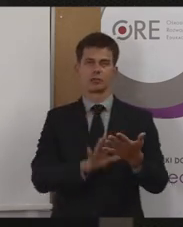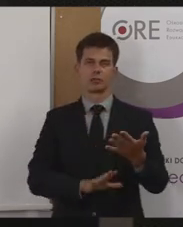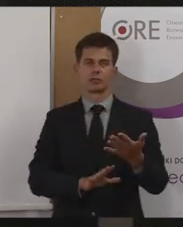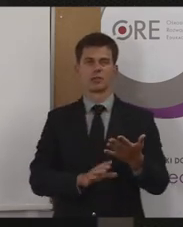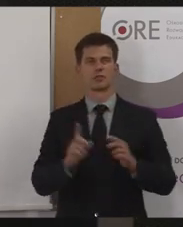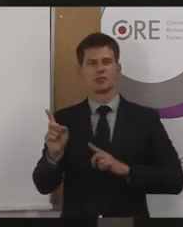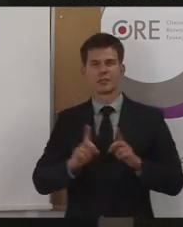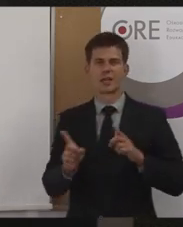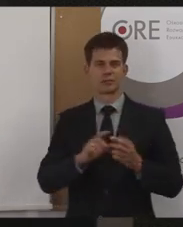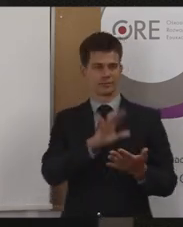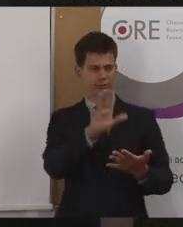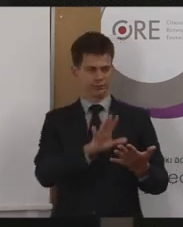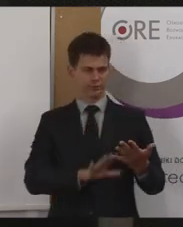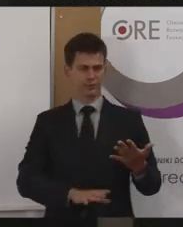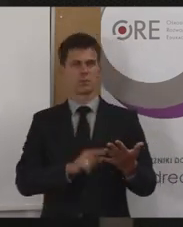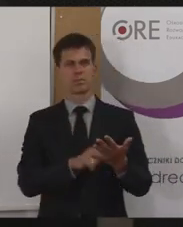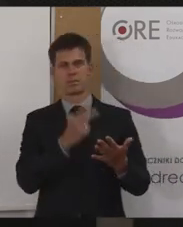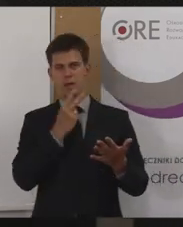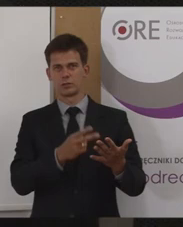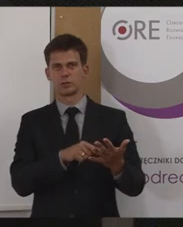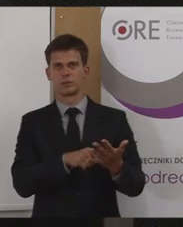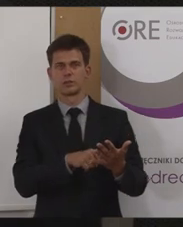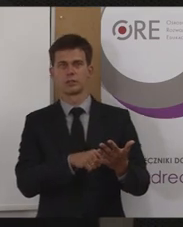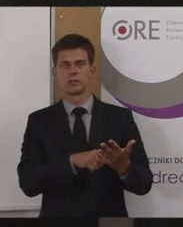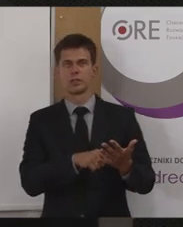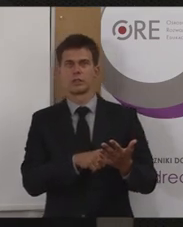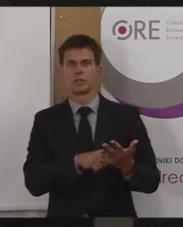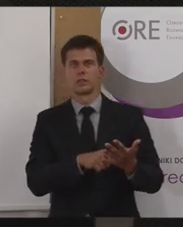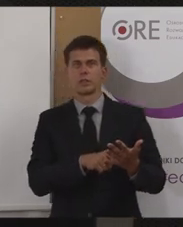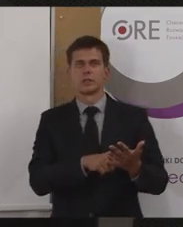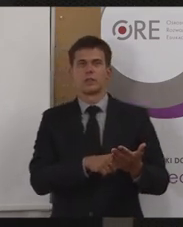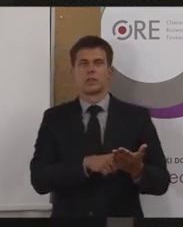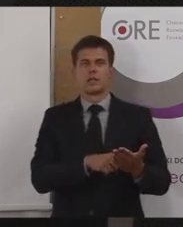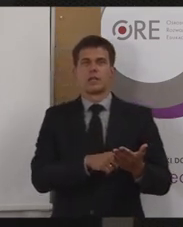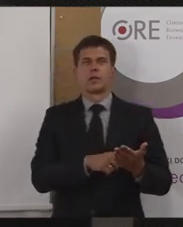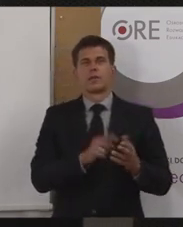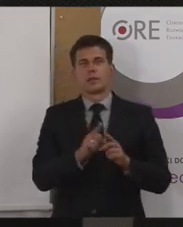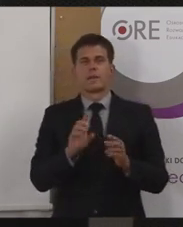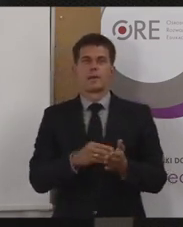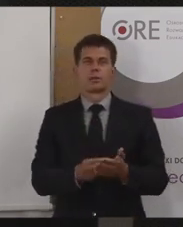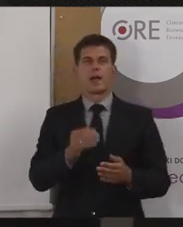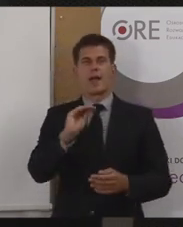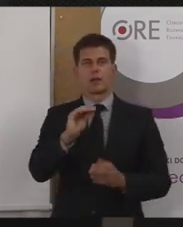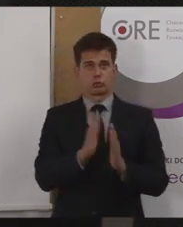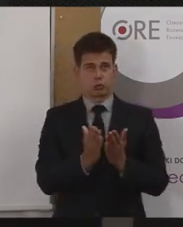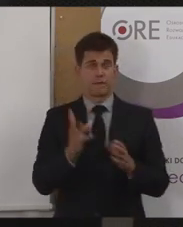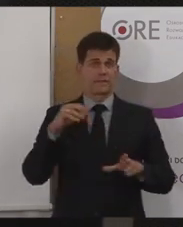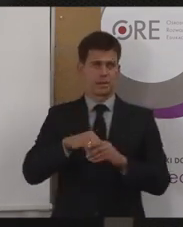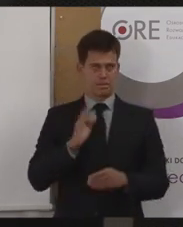z tego, co jest też przewidziane w e-podręcznikach, na przykład swego rodzaju